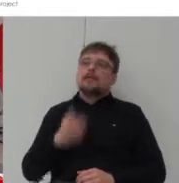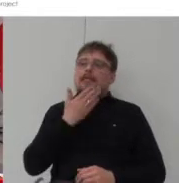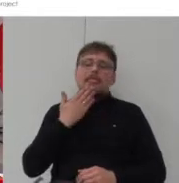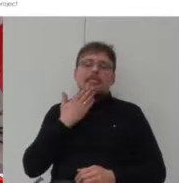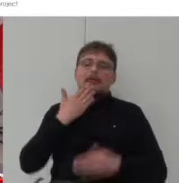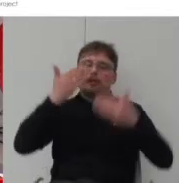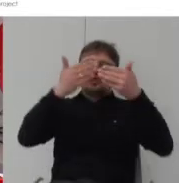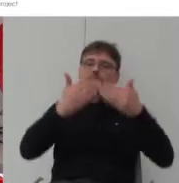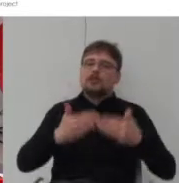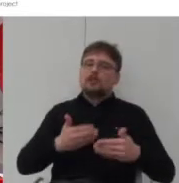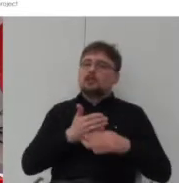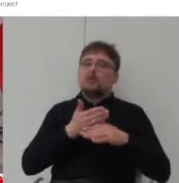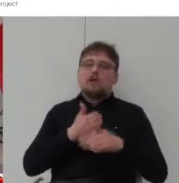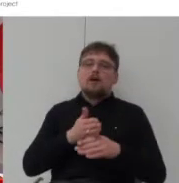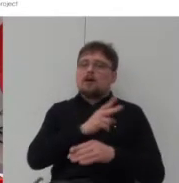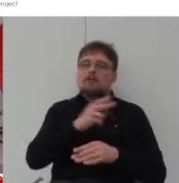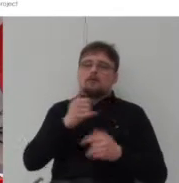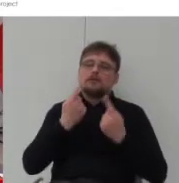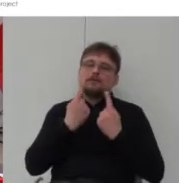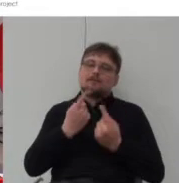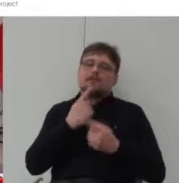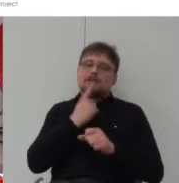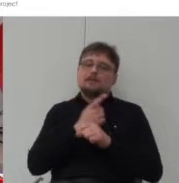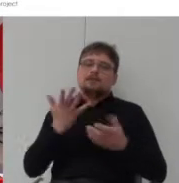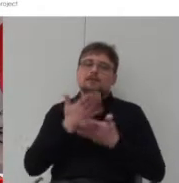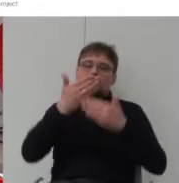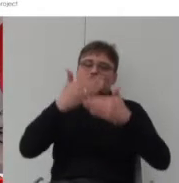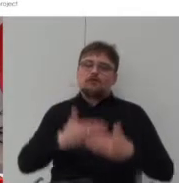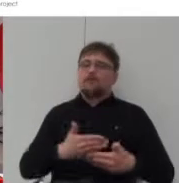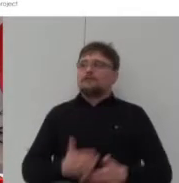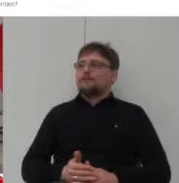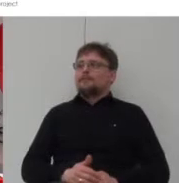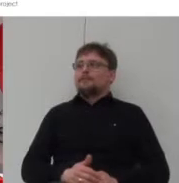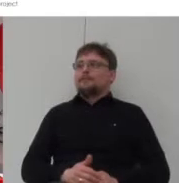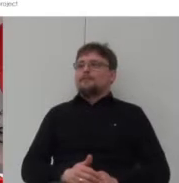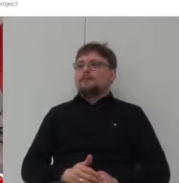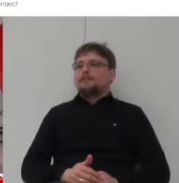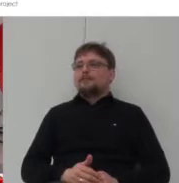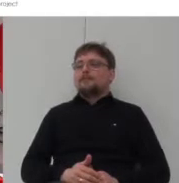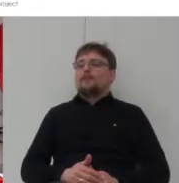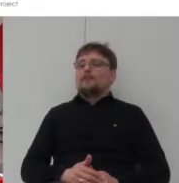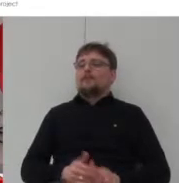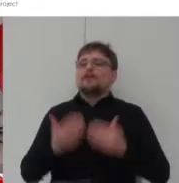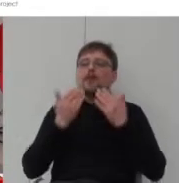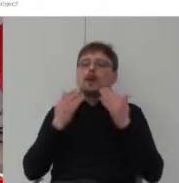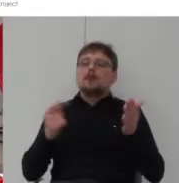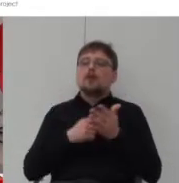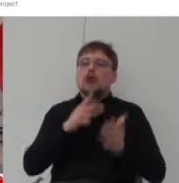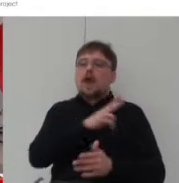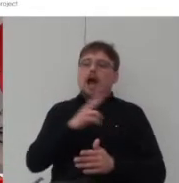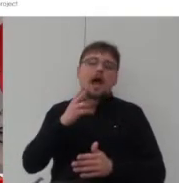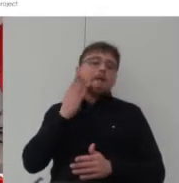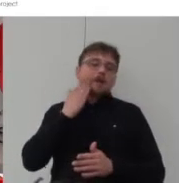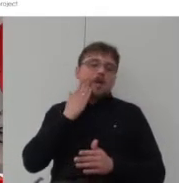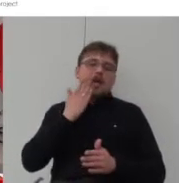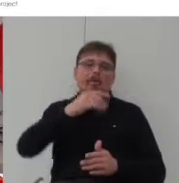jest to zostawione do gestii przyszłych lokatorów i dzięki temu że wszystkie mieszkania mają bardzo podobny obrys są